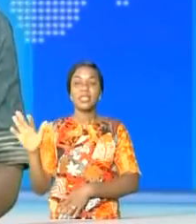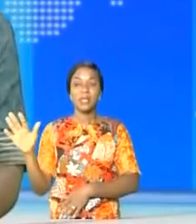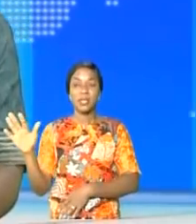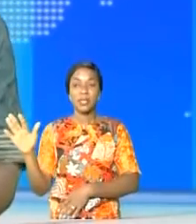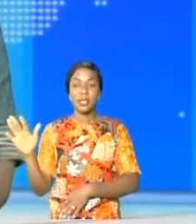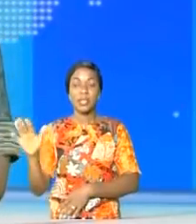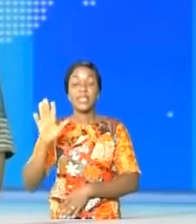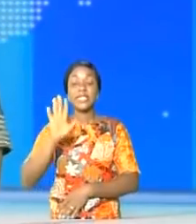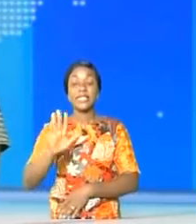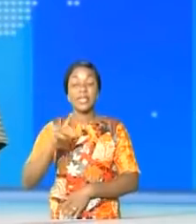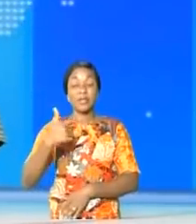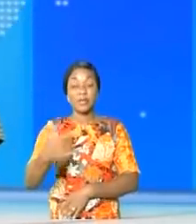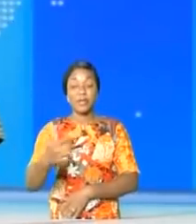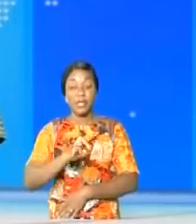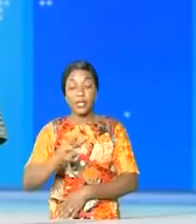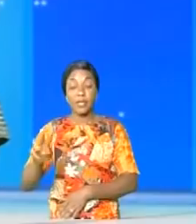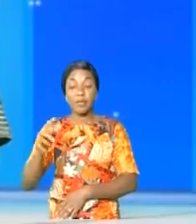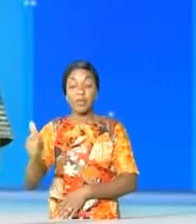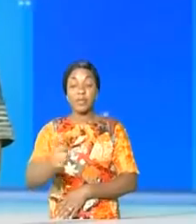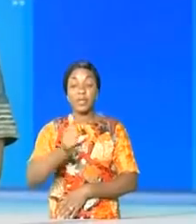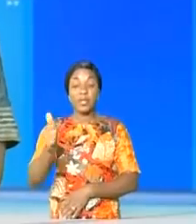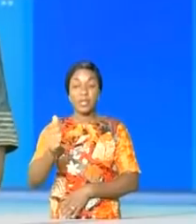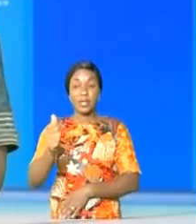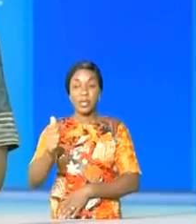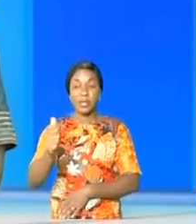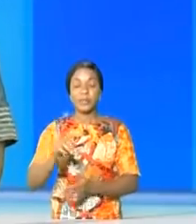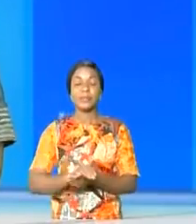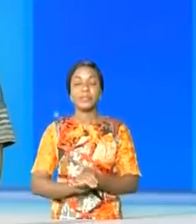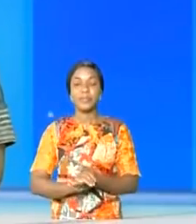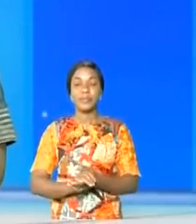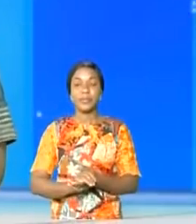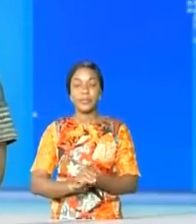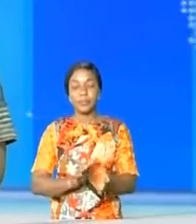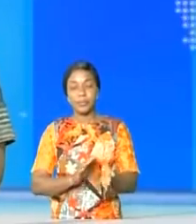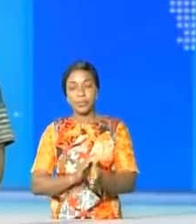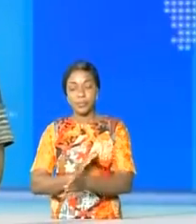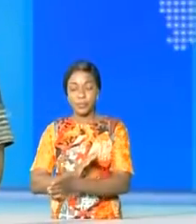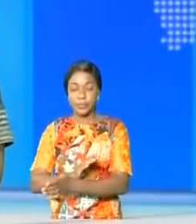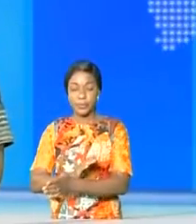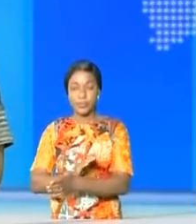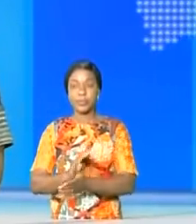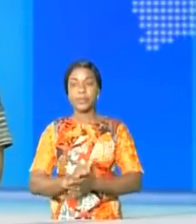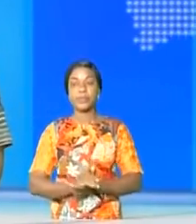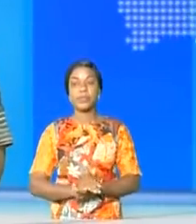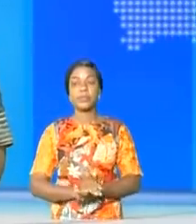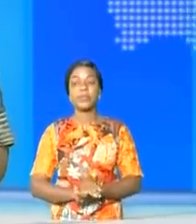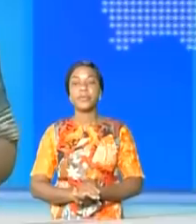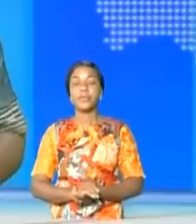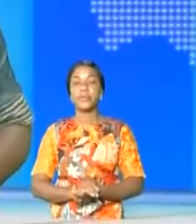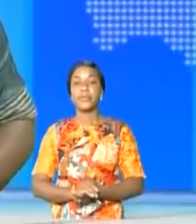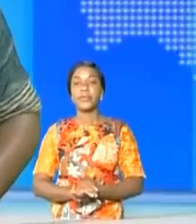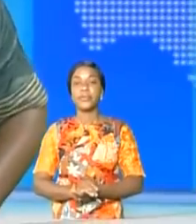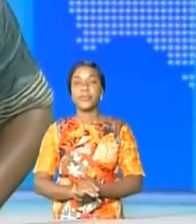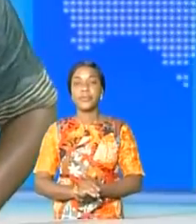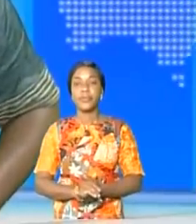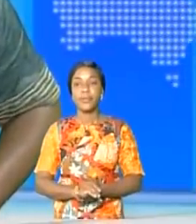5 février 2021. Dr Brino Miteo, chef de la maison civile du chef de